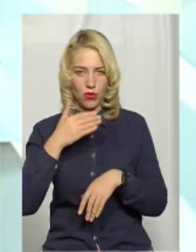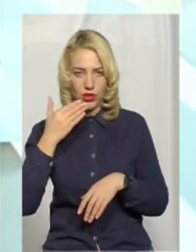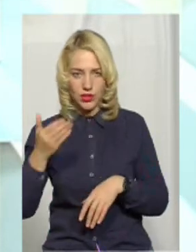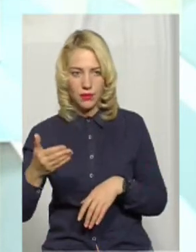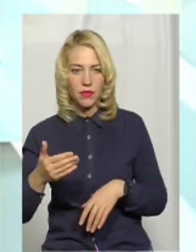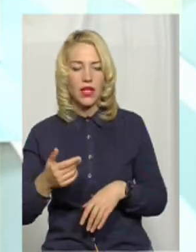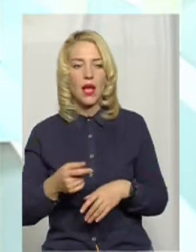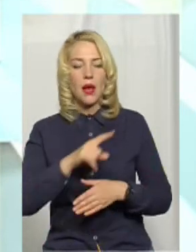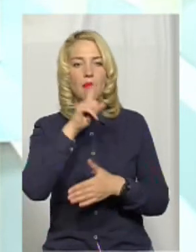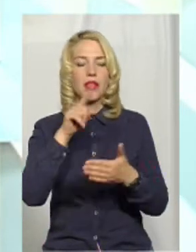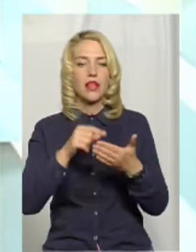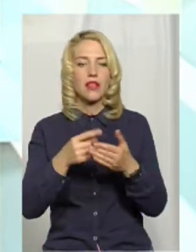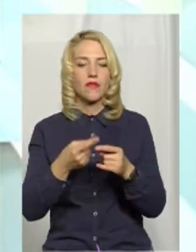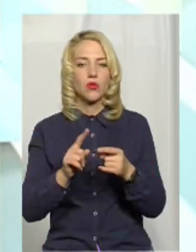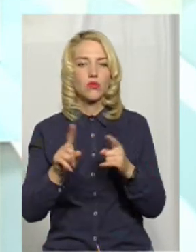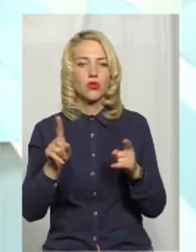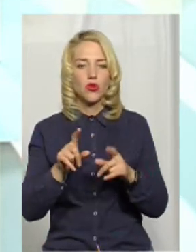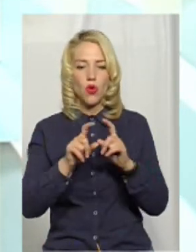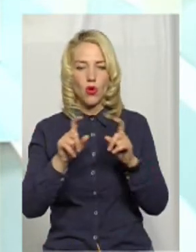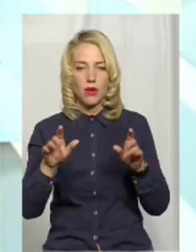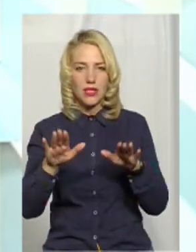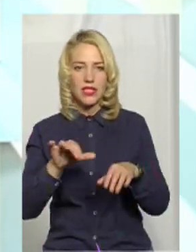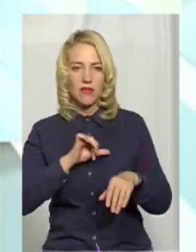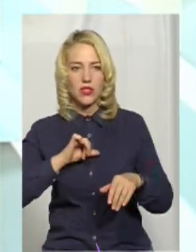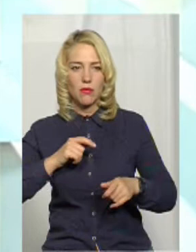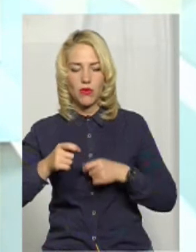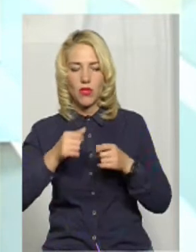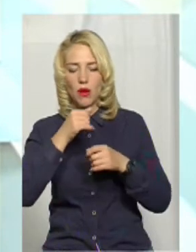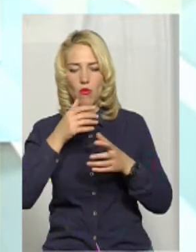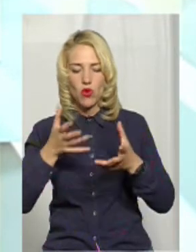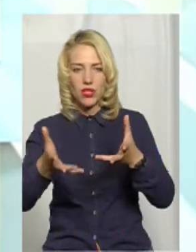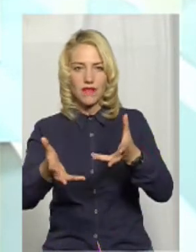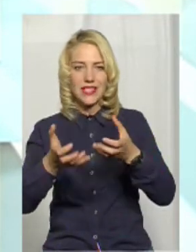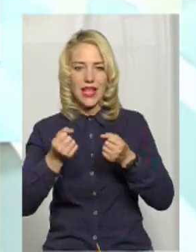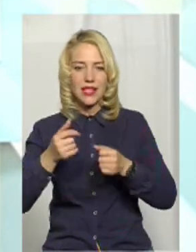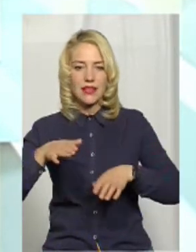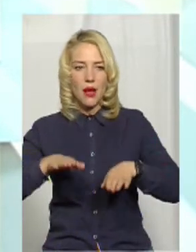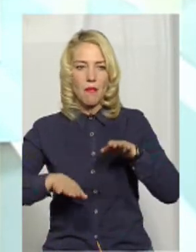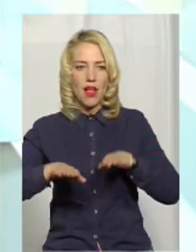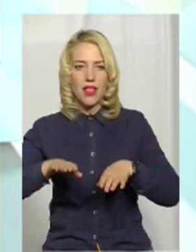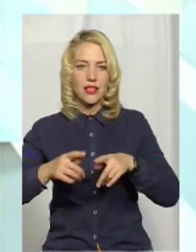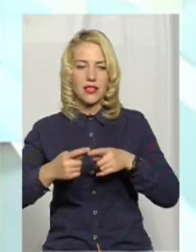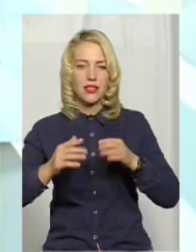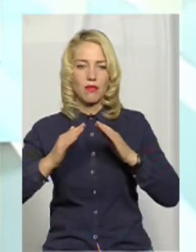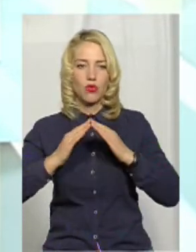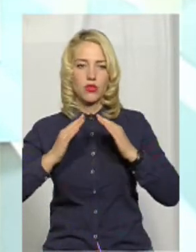що орган місцевого самоврядування не може взяти на баланс ці будівлі.